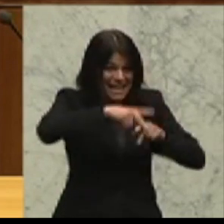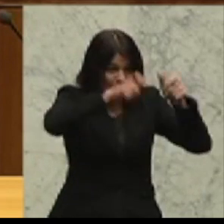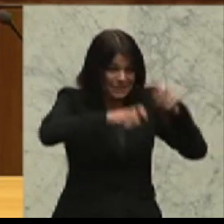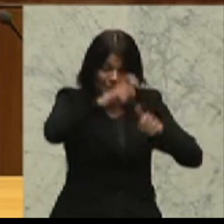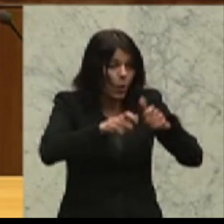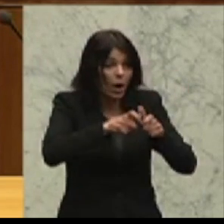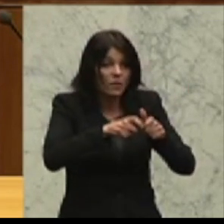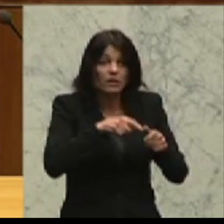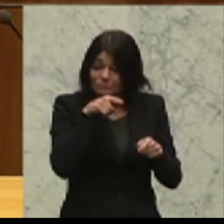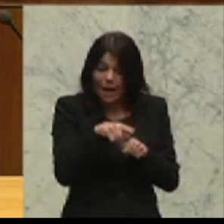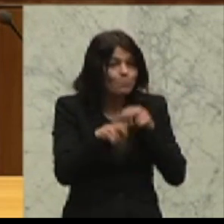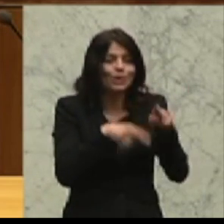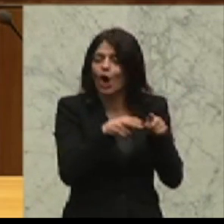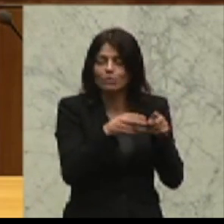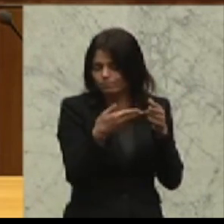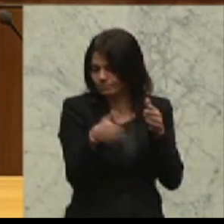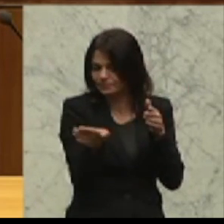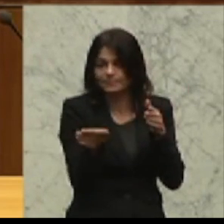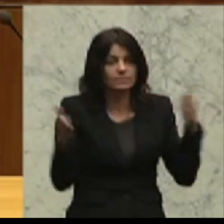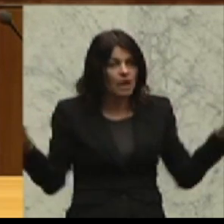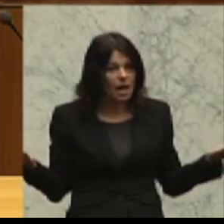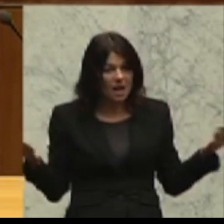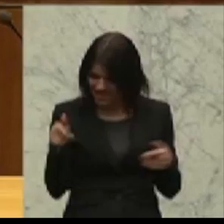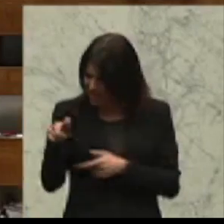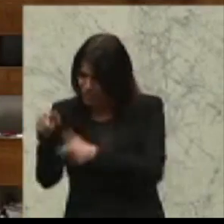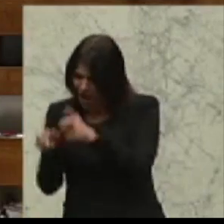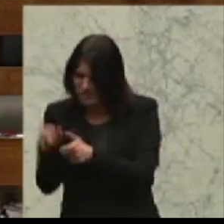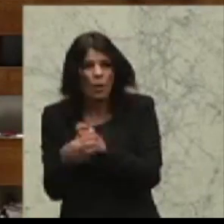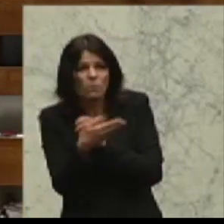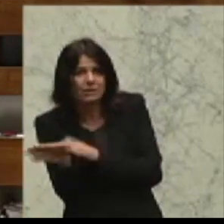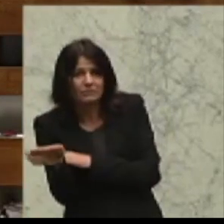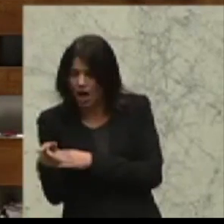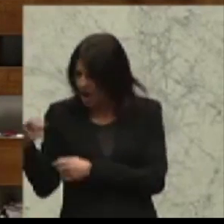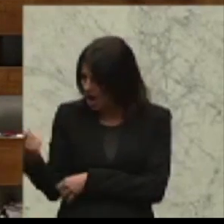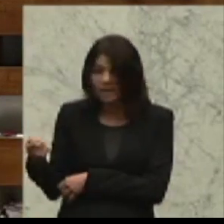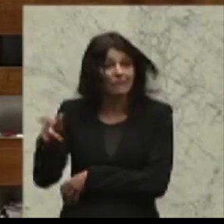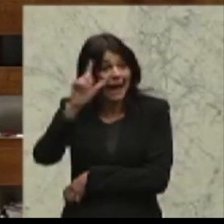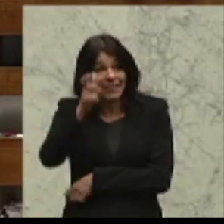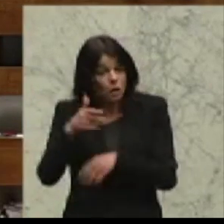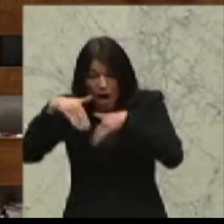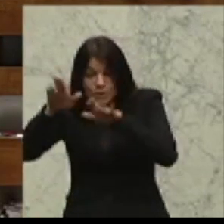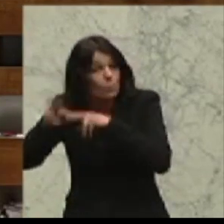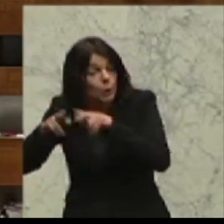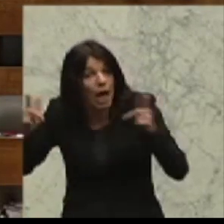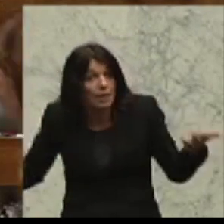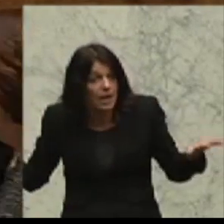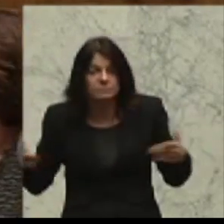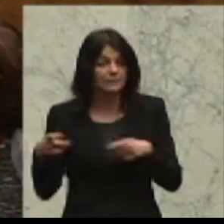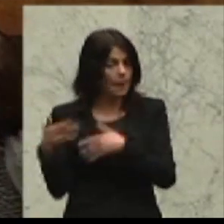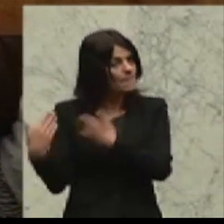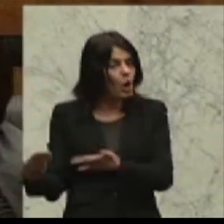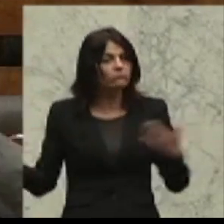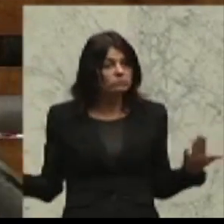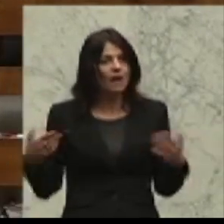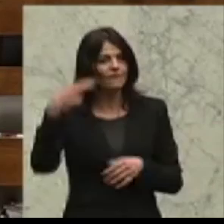dieser Betreuung herausfallen. Was passiert mit diesen Personen, die aus dieser italienischen Asylbetreuung herausfallen? Die bekommen ein